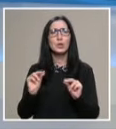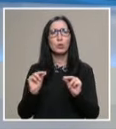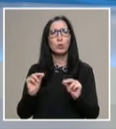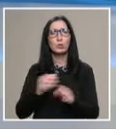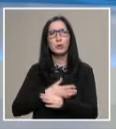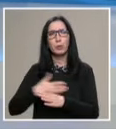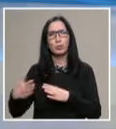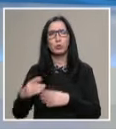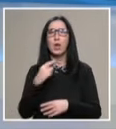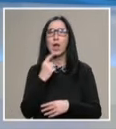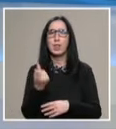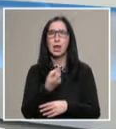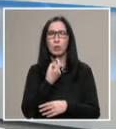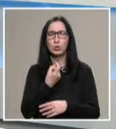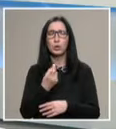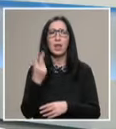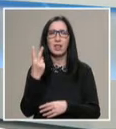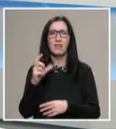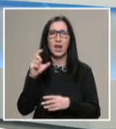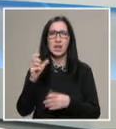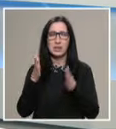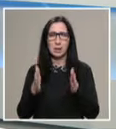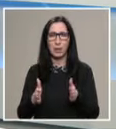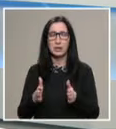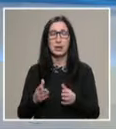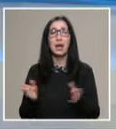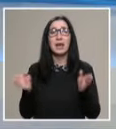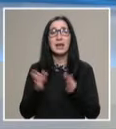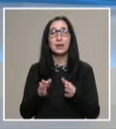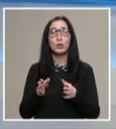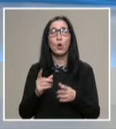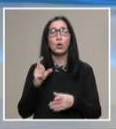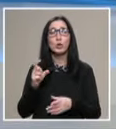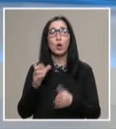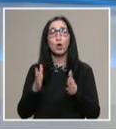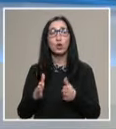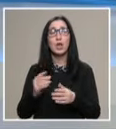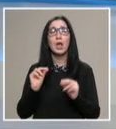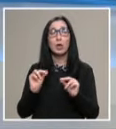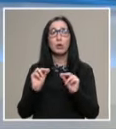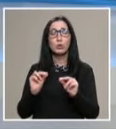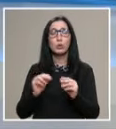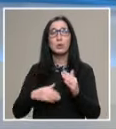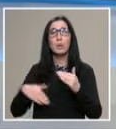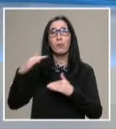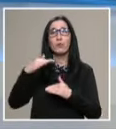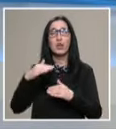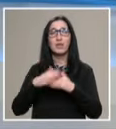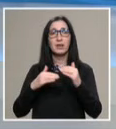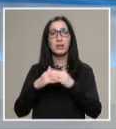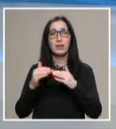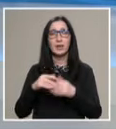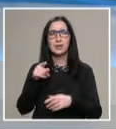курсови са с продължителност една година, два семестара. Краткосрочни курсови за повишаване на квалификацията.